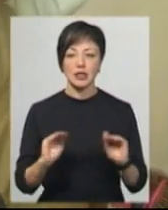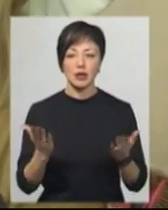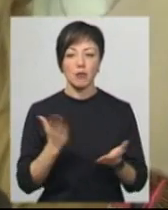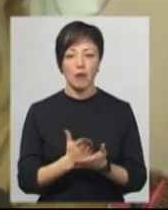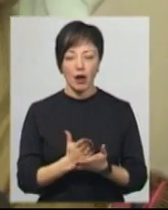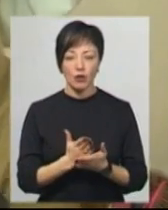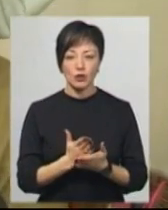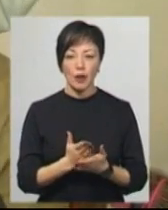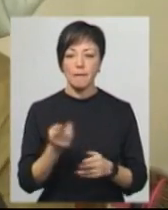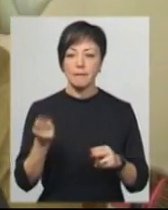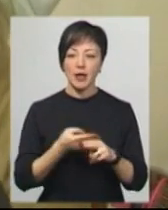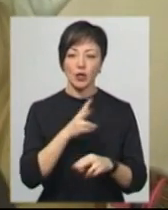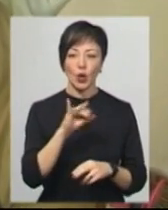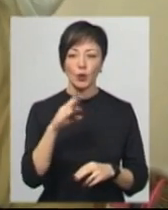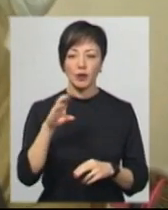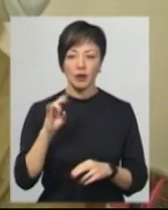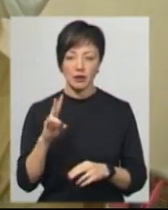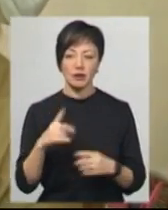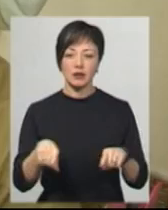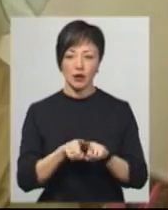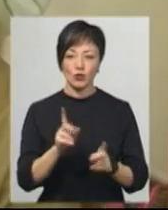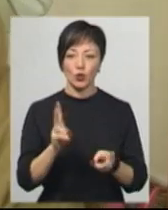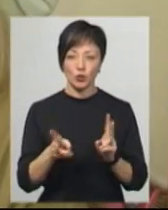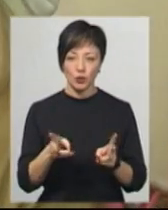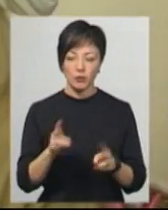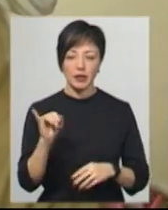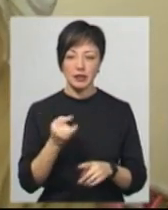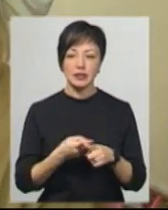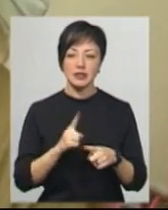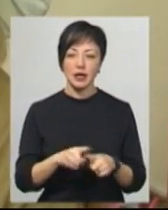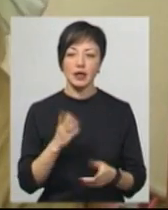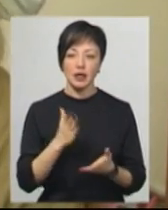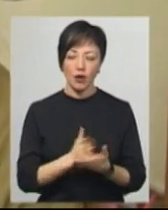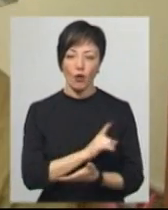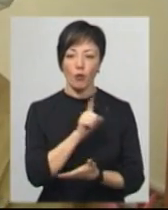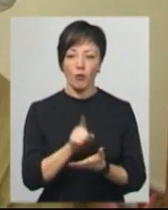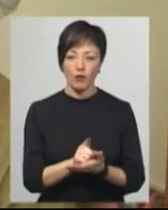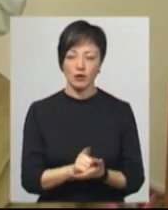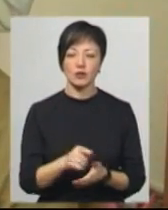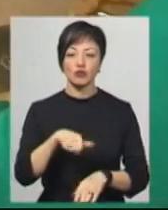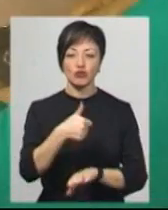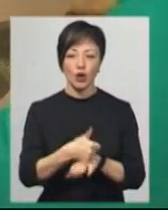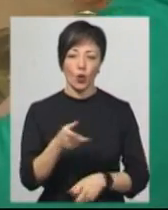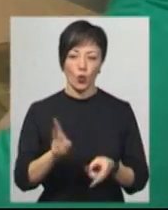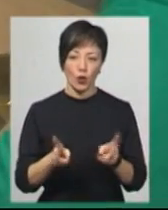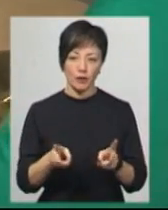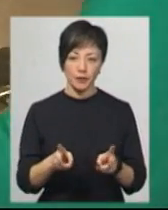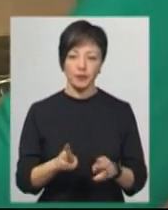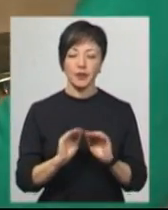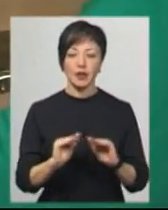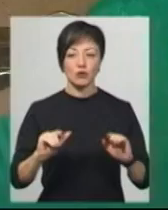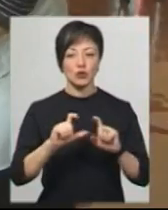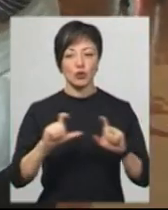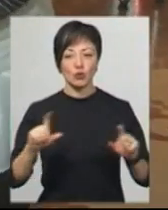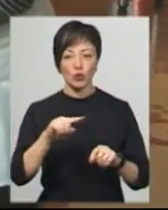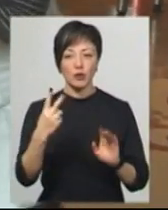мають безглютенову діету, ми також їм це готуємо, і це є в обов'язках шеф-кухарів. Шеф-кухар дитячого